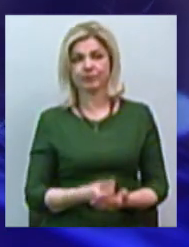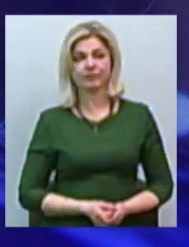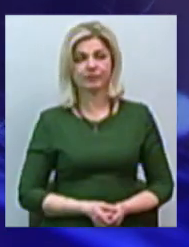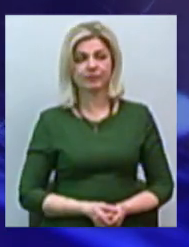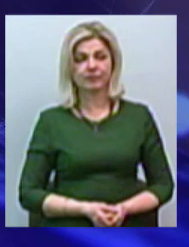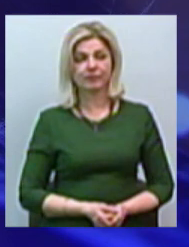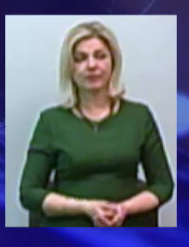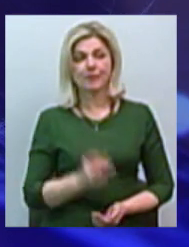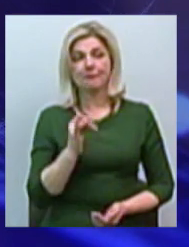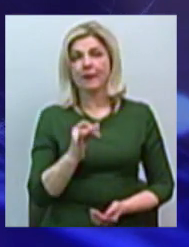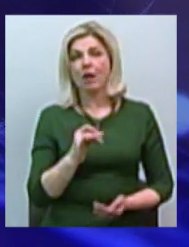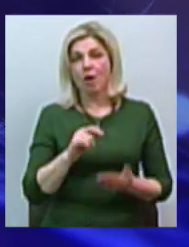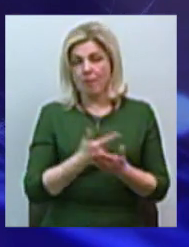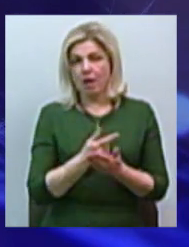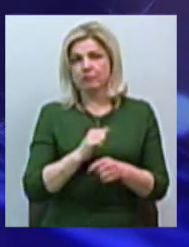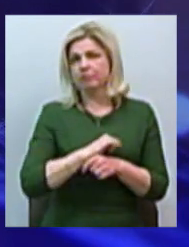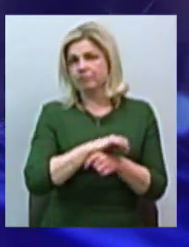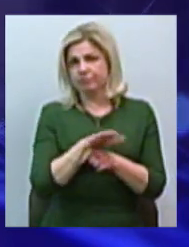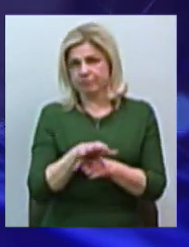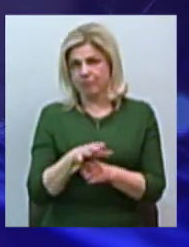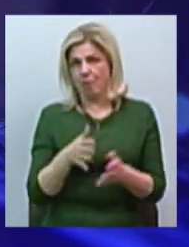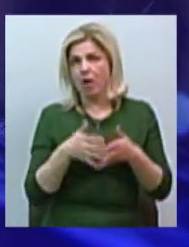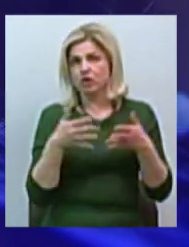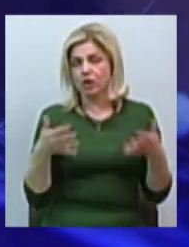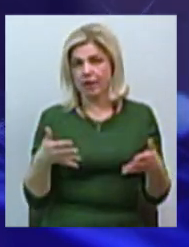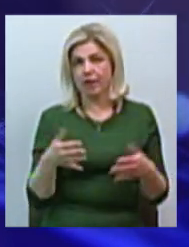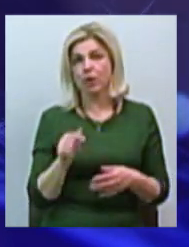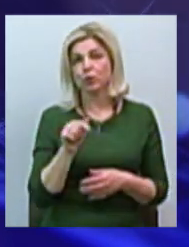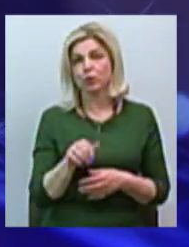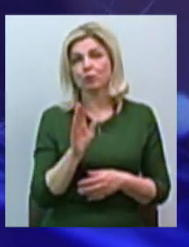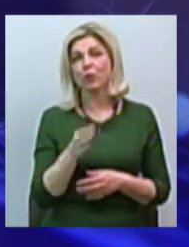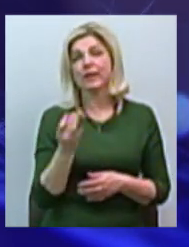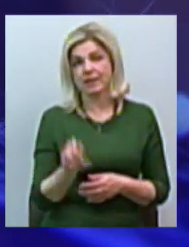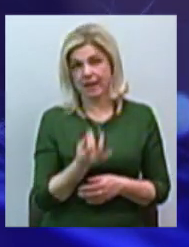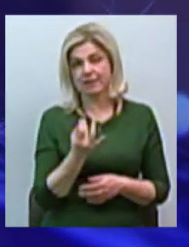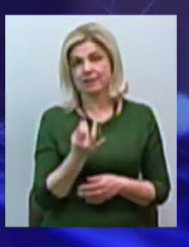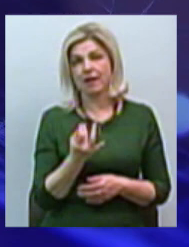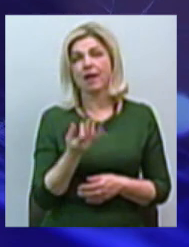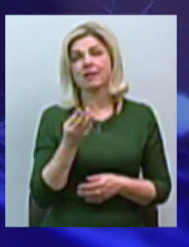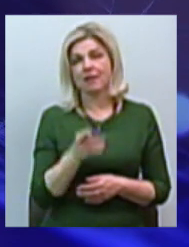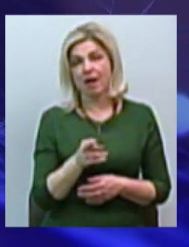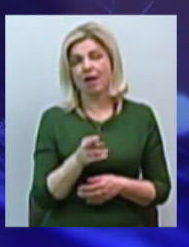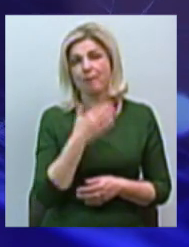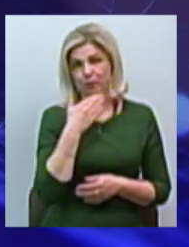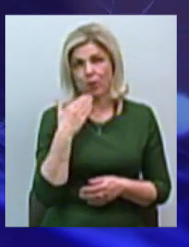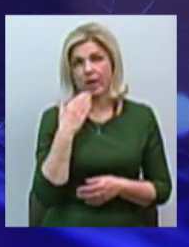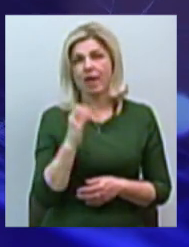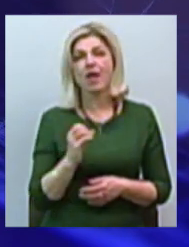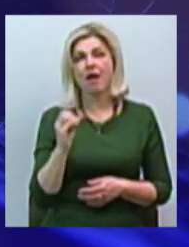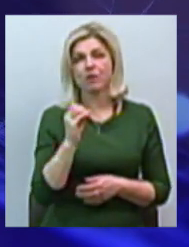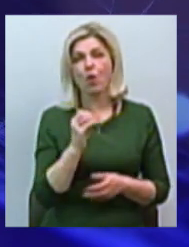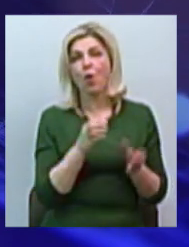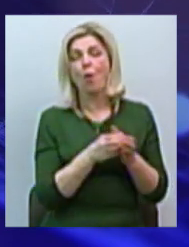больша логистика. Тобто тут буде інтересній однозначно для ряда европейських компаній